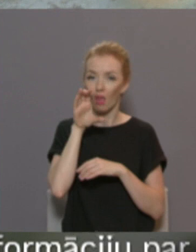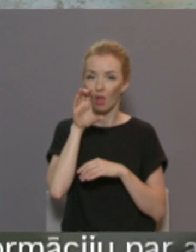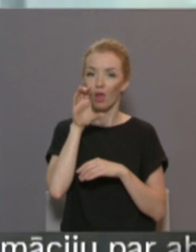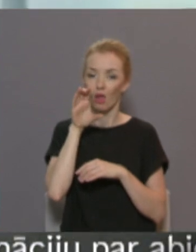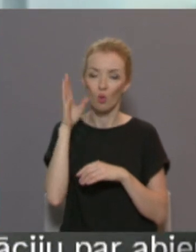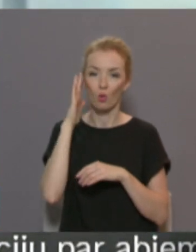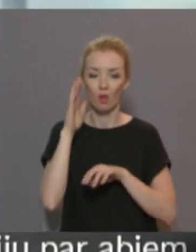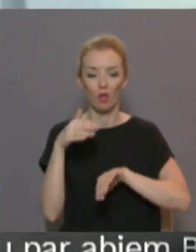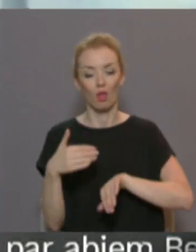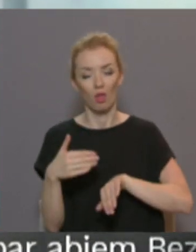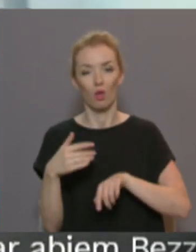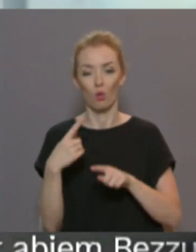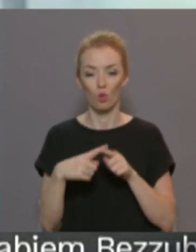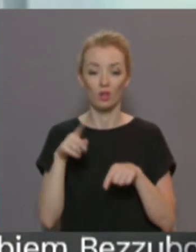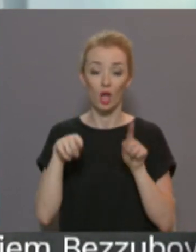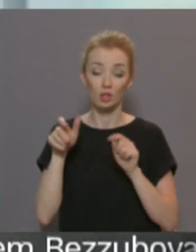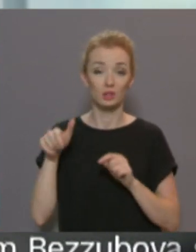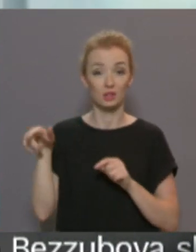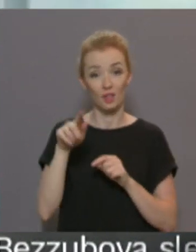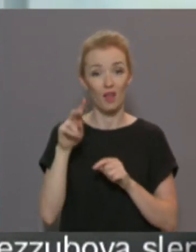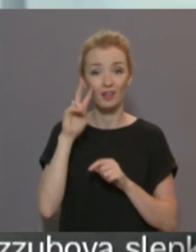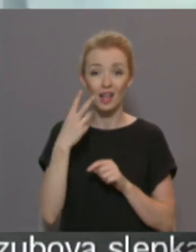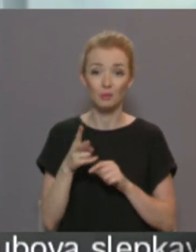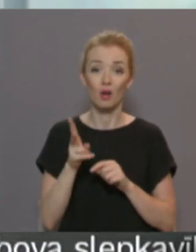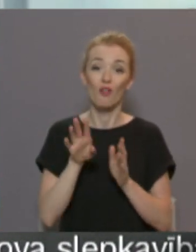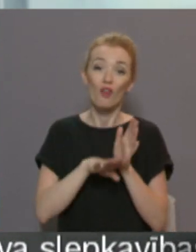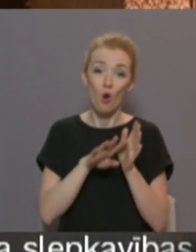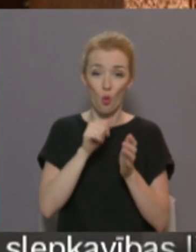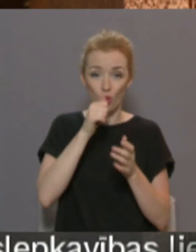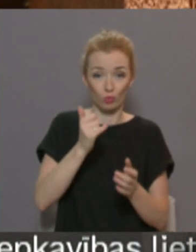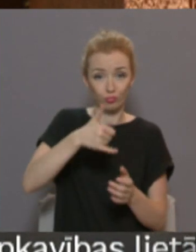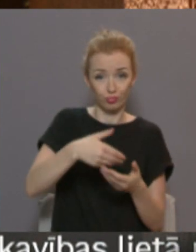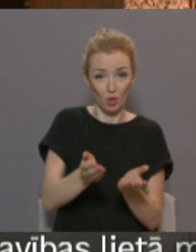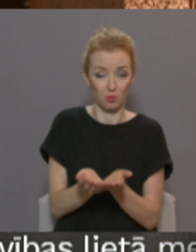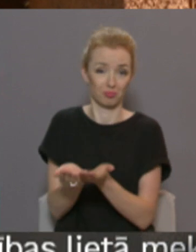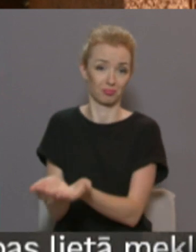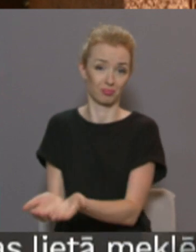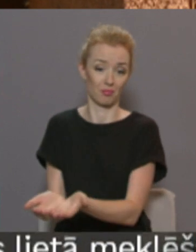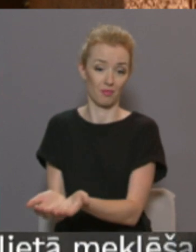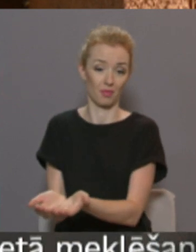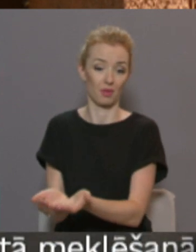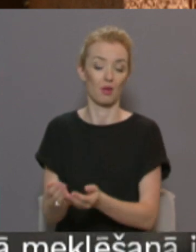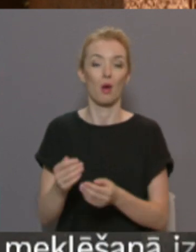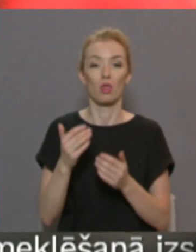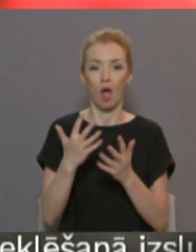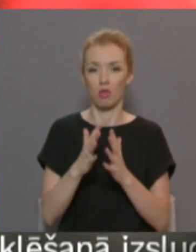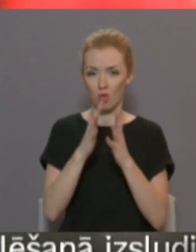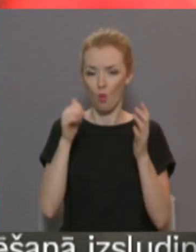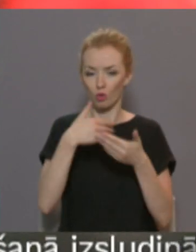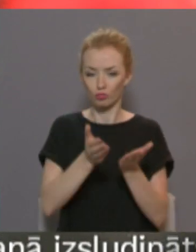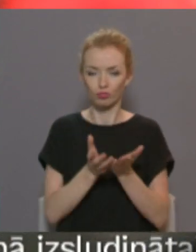karsti. Citais cilvēki pat neiedomājas, ka vienkārši pietiek, noliek ūdens trauku. Pēc ūdens trauka pieprasījums esot liels.